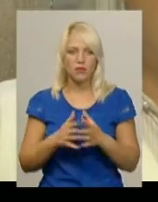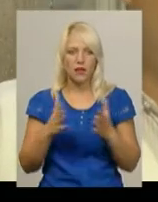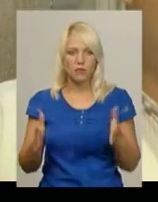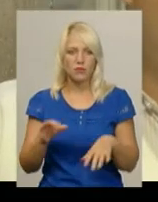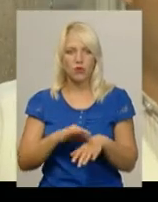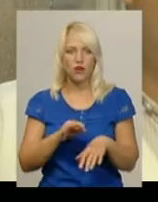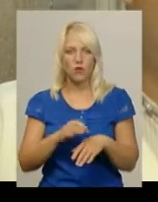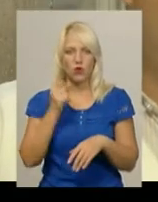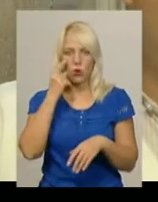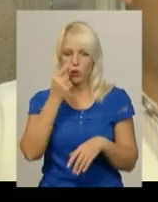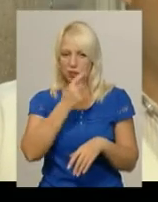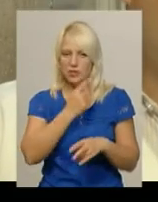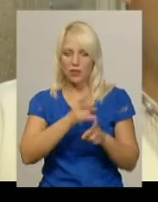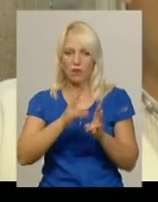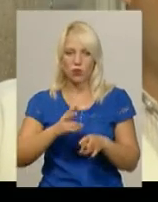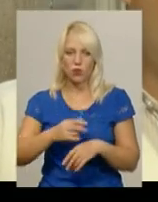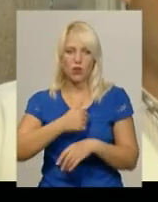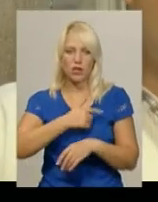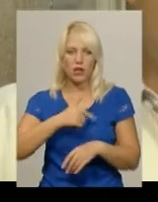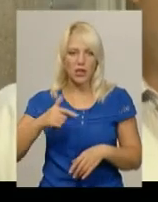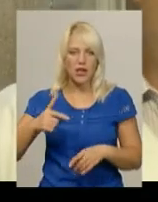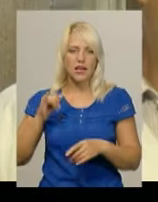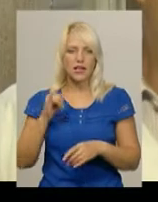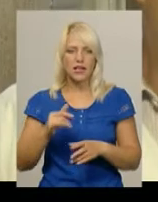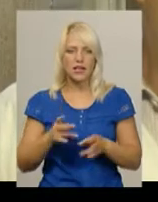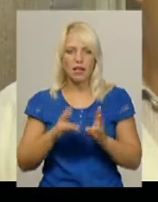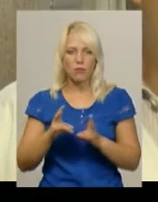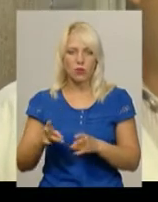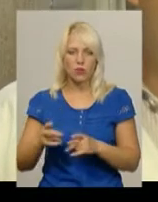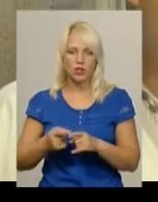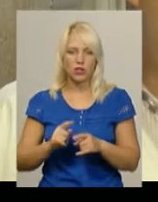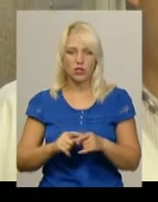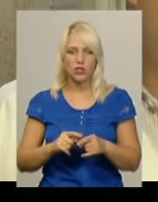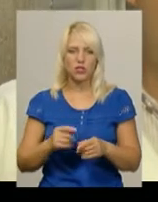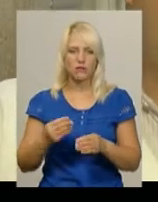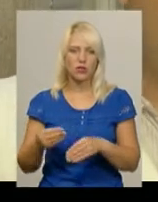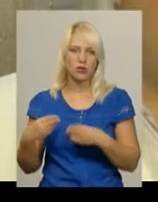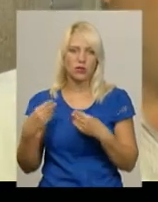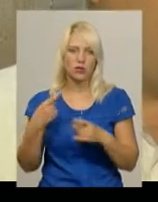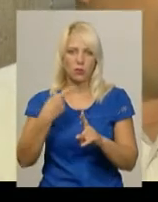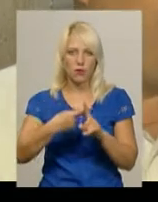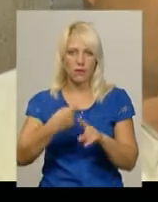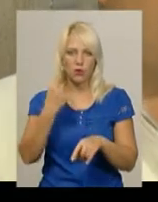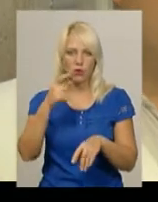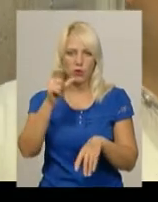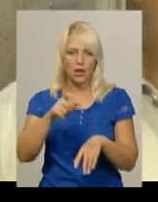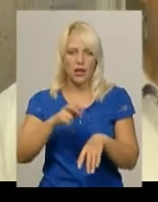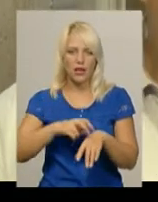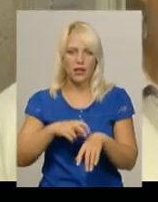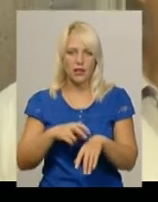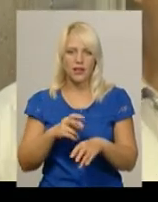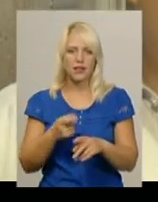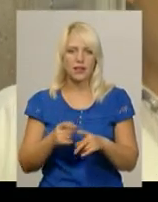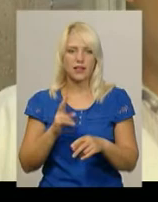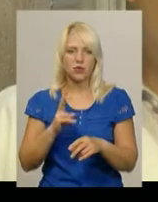йде окуліст, травматолог, кардіолог. Травматологічна ланка підсилена лікарем стаціонару, який приймає після